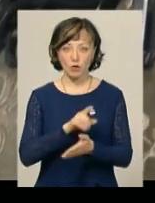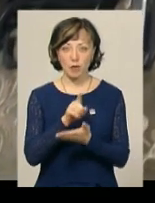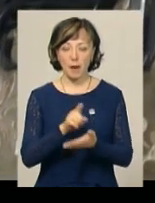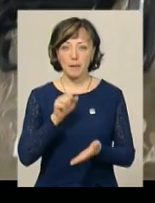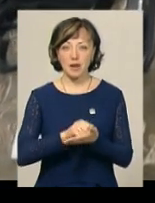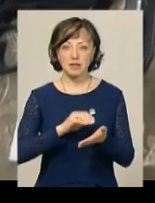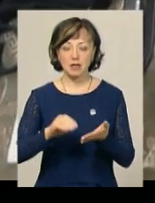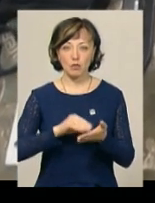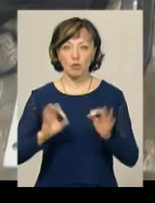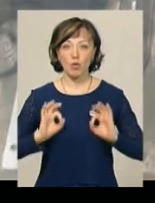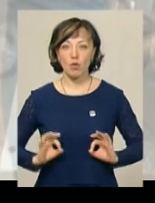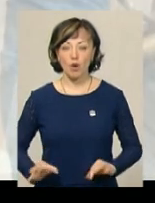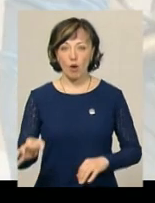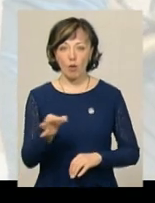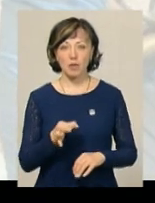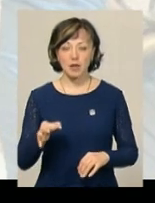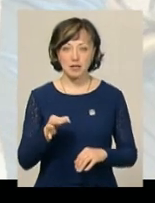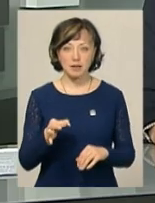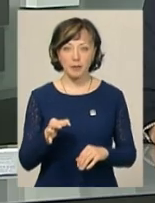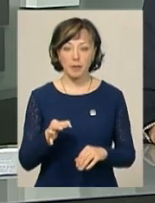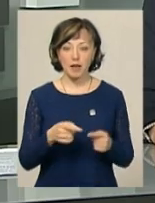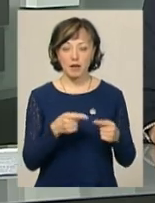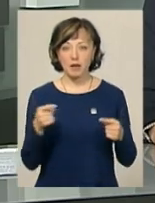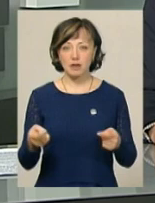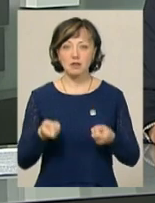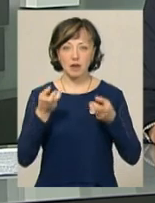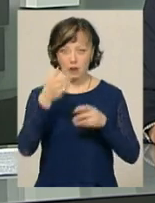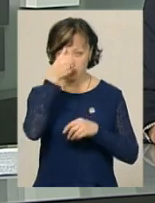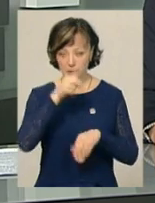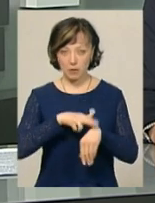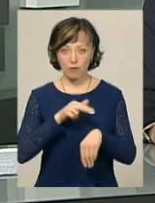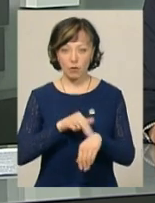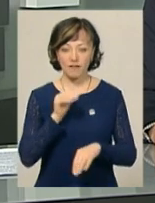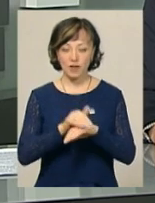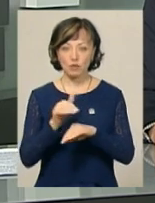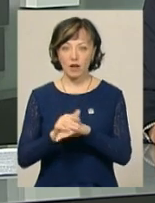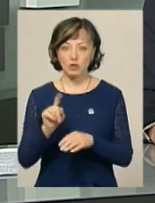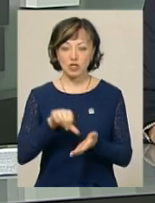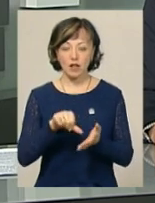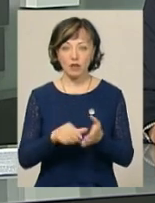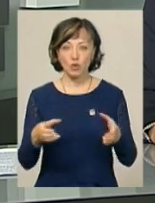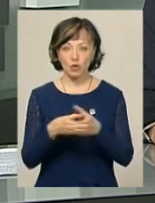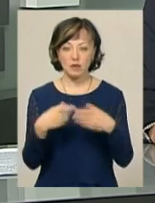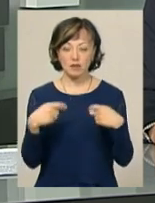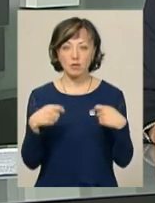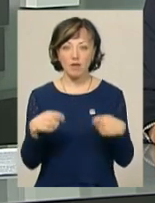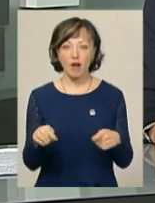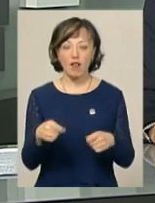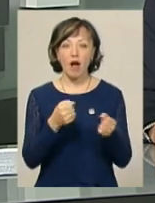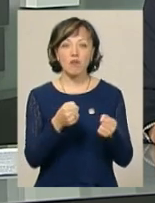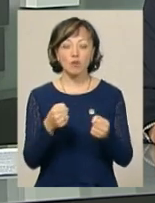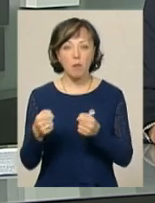прес-секретаря прокурора області Наталі Гончарук, протягом декількох місяців правоохоронці фіксували, що члени групи збували автомати